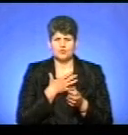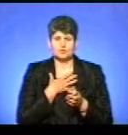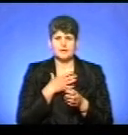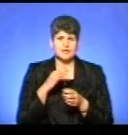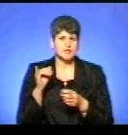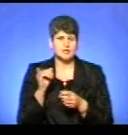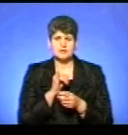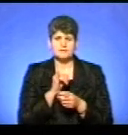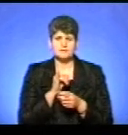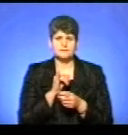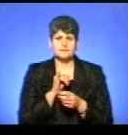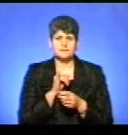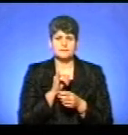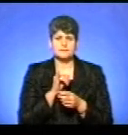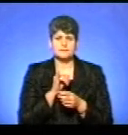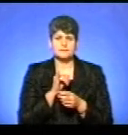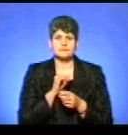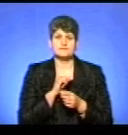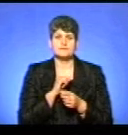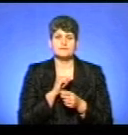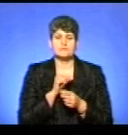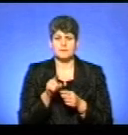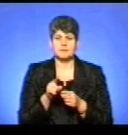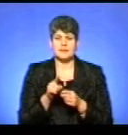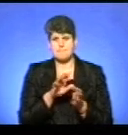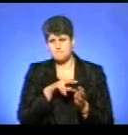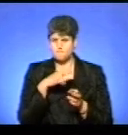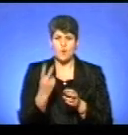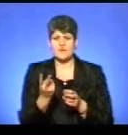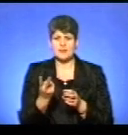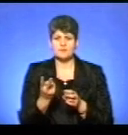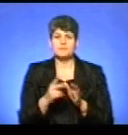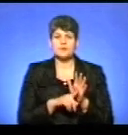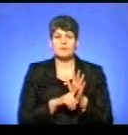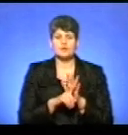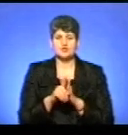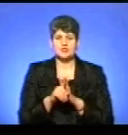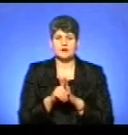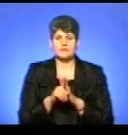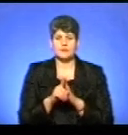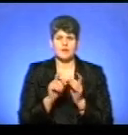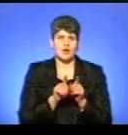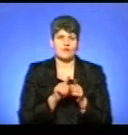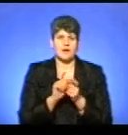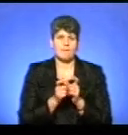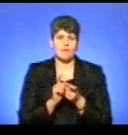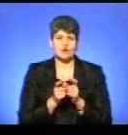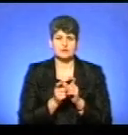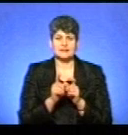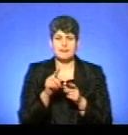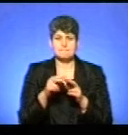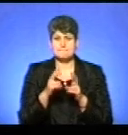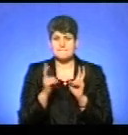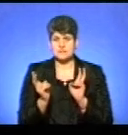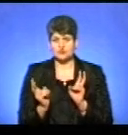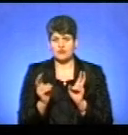він мене повалив і почали боротися. Там місток і